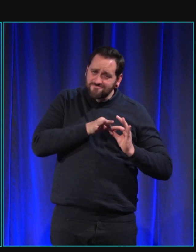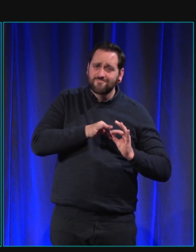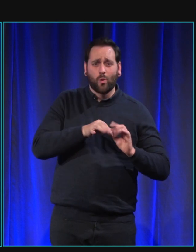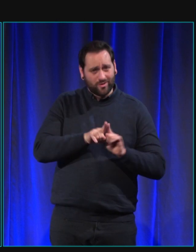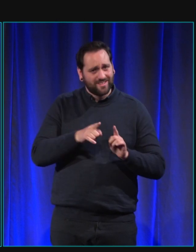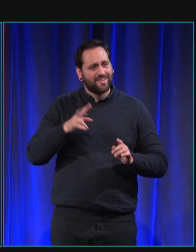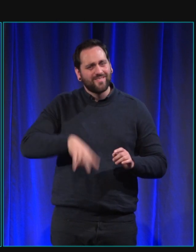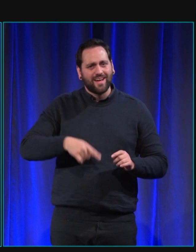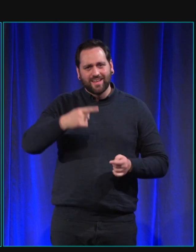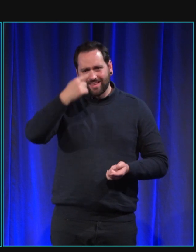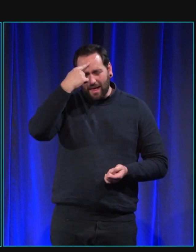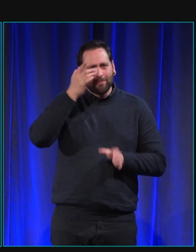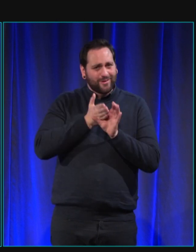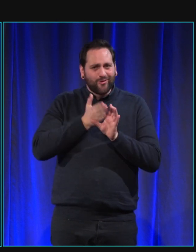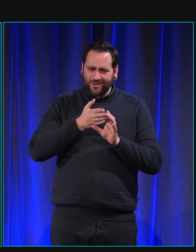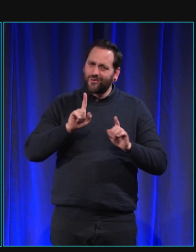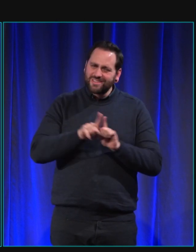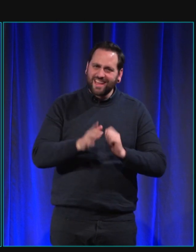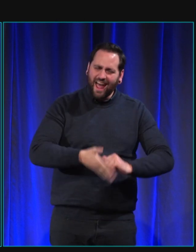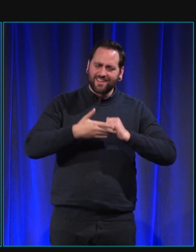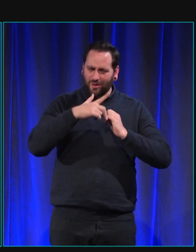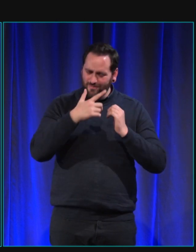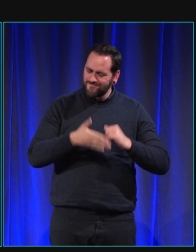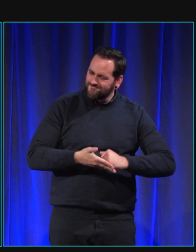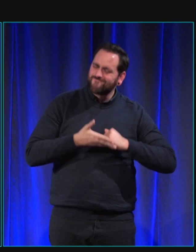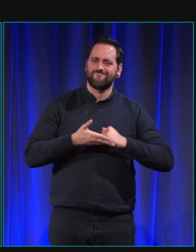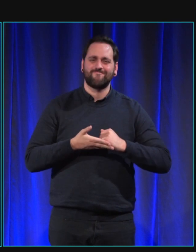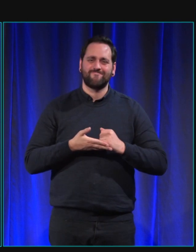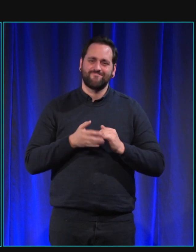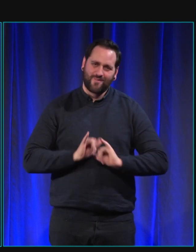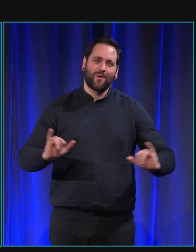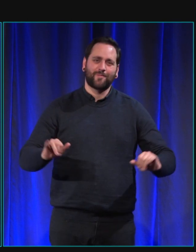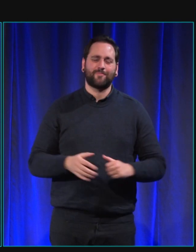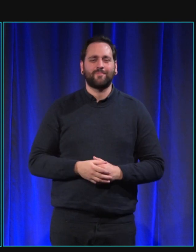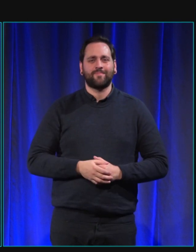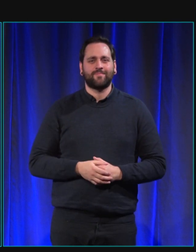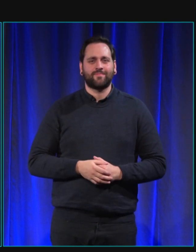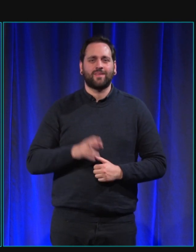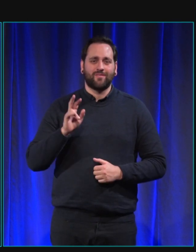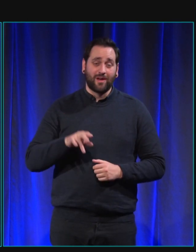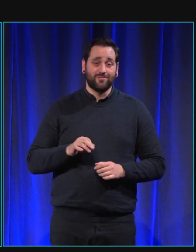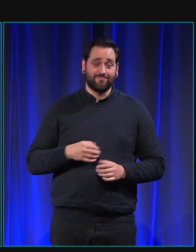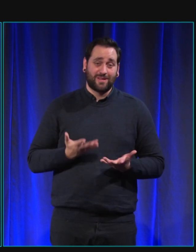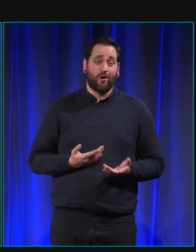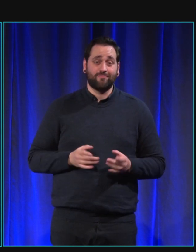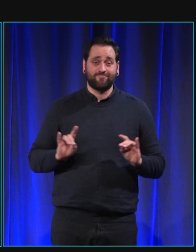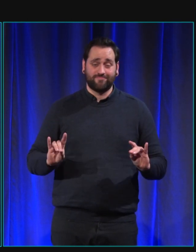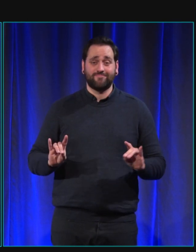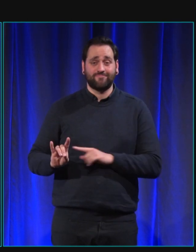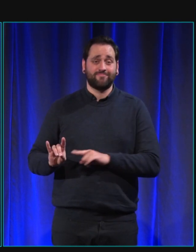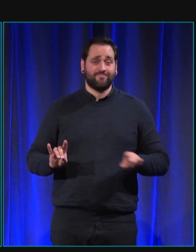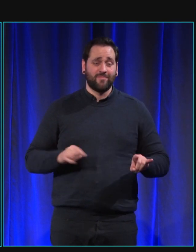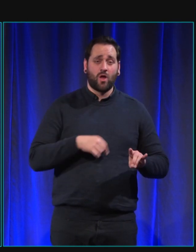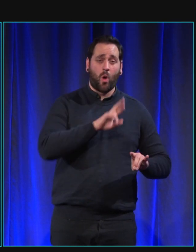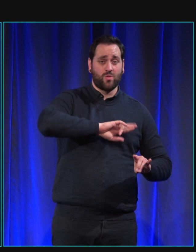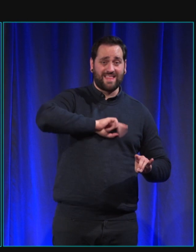aussi. Voilà, donc effectivement j'ai parlé du chien retraité donc effectivement le chien à l'âge de